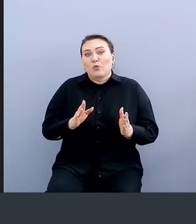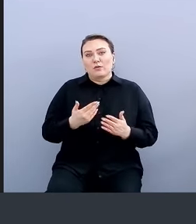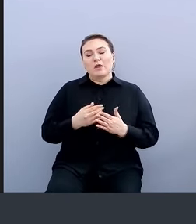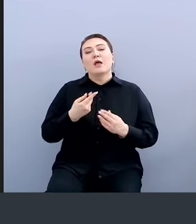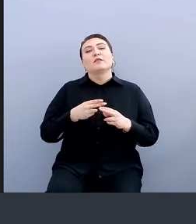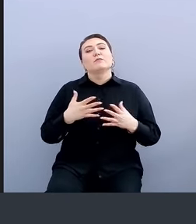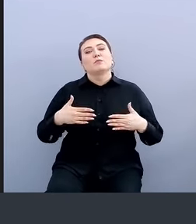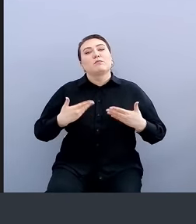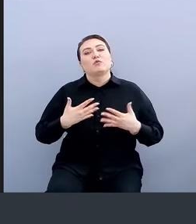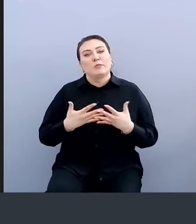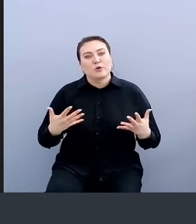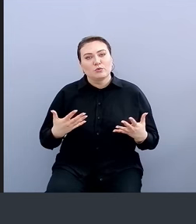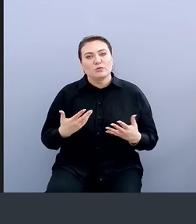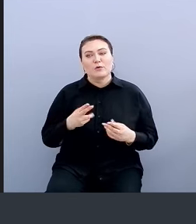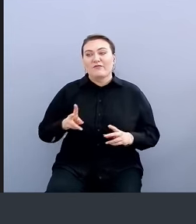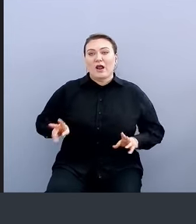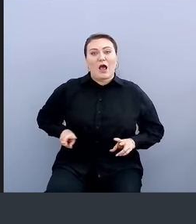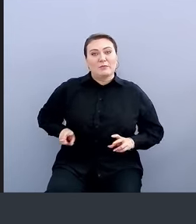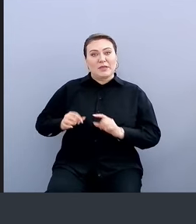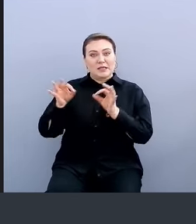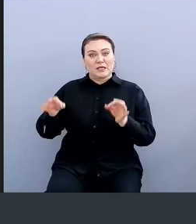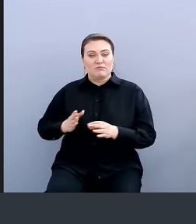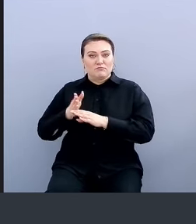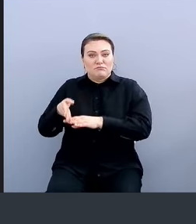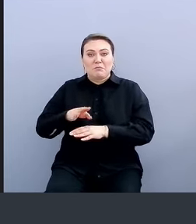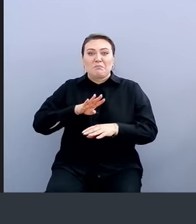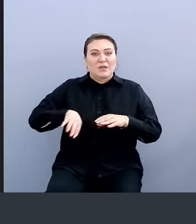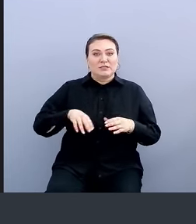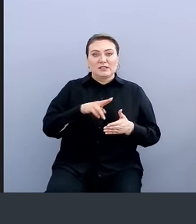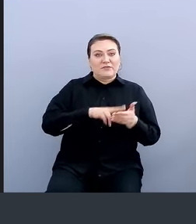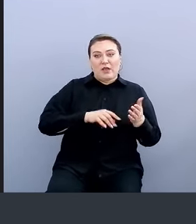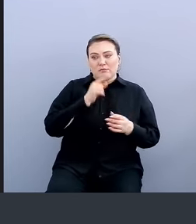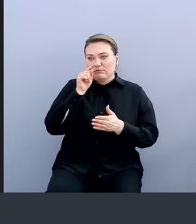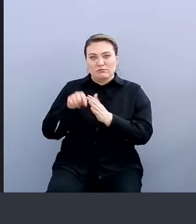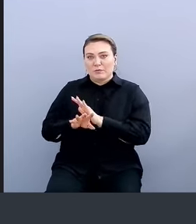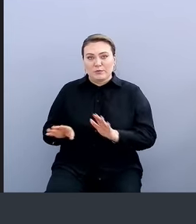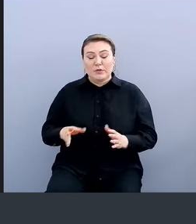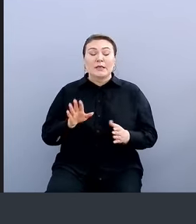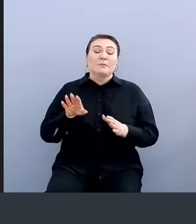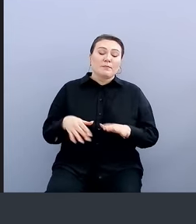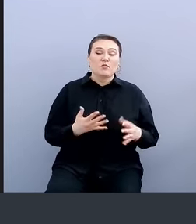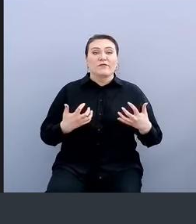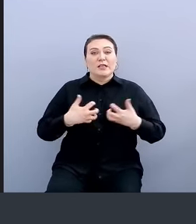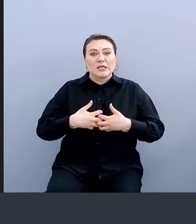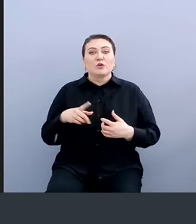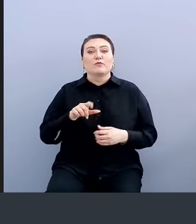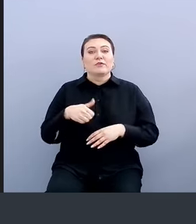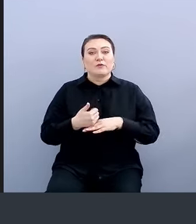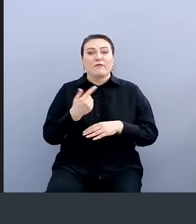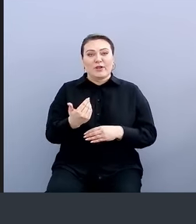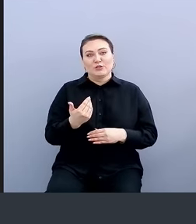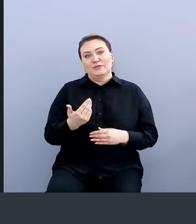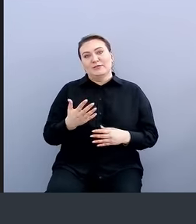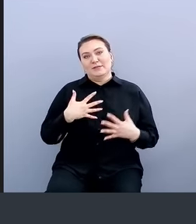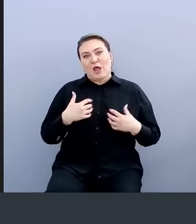ваши админки просто не попадут без сертификата из устройства. И, соответственно, после внедрения основное то, что важно, это в вашей принятии будет